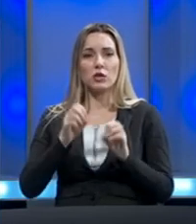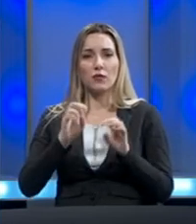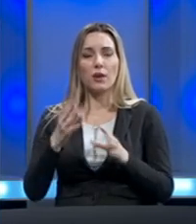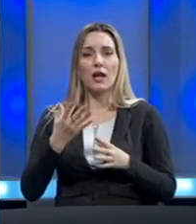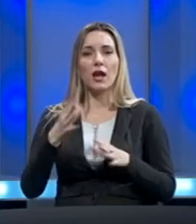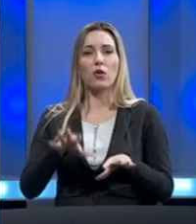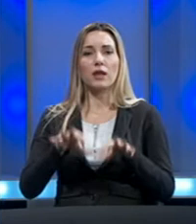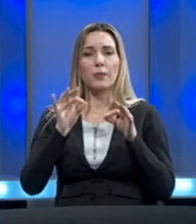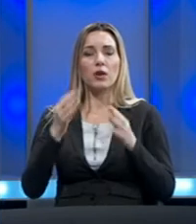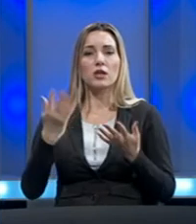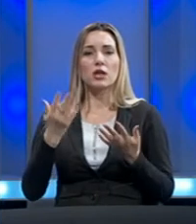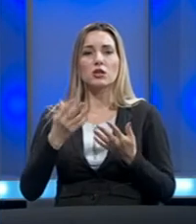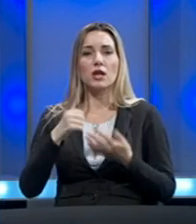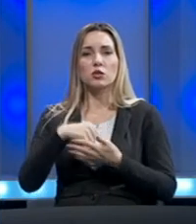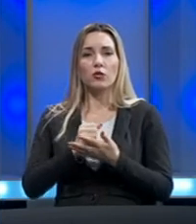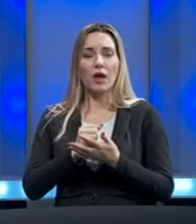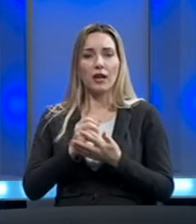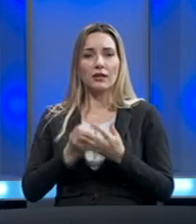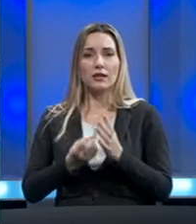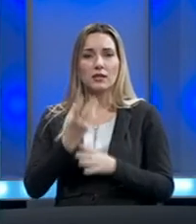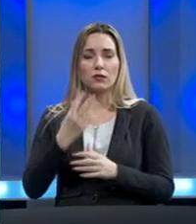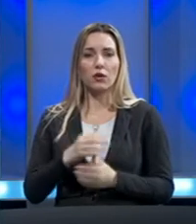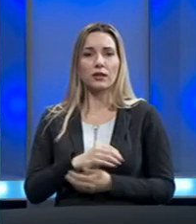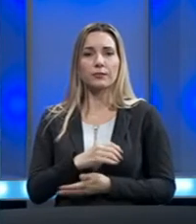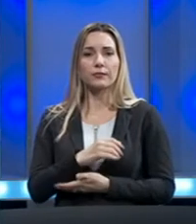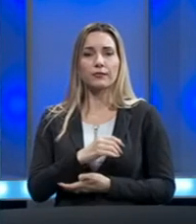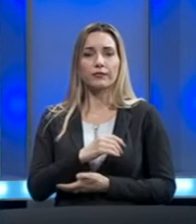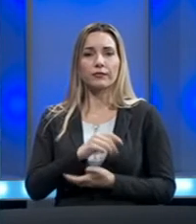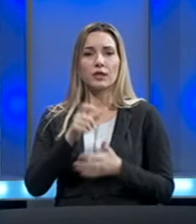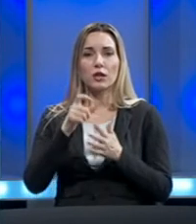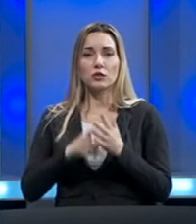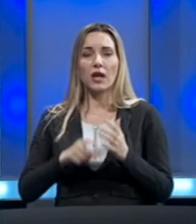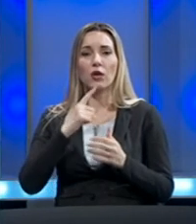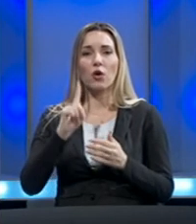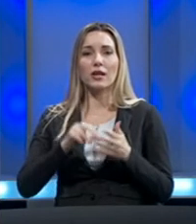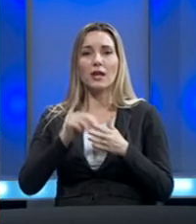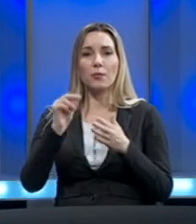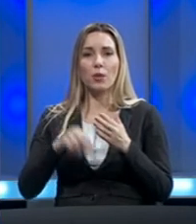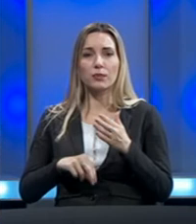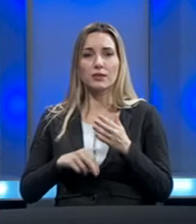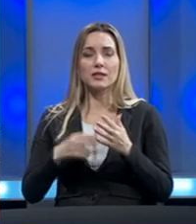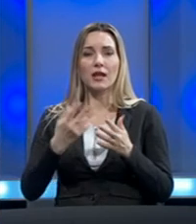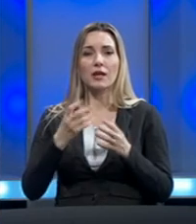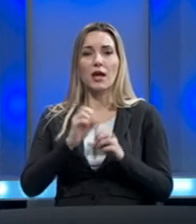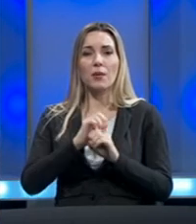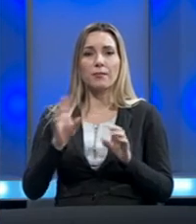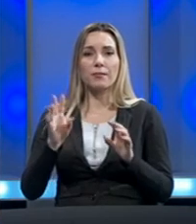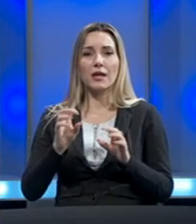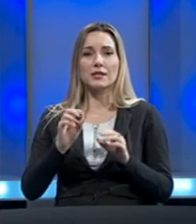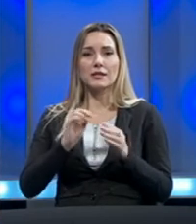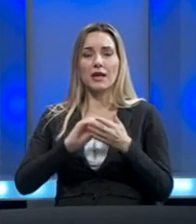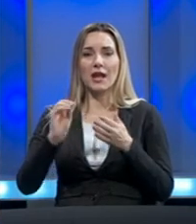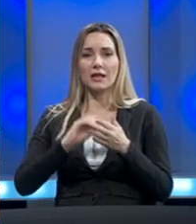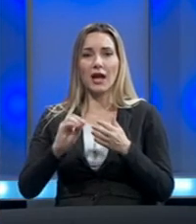kako da je pronađe, šta su validni izvori člana koji nije potpisan na nekom portalu bez impresuma, bez